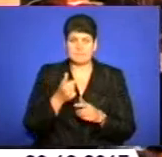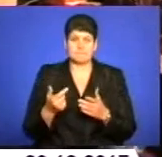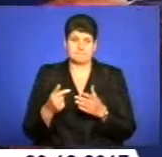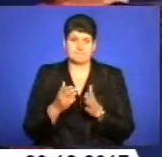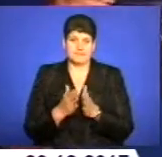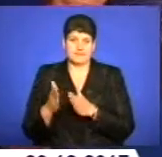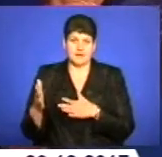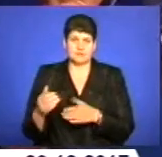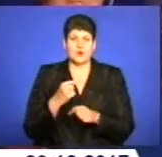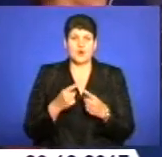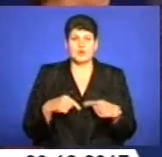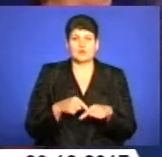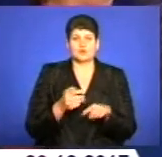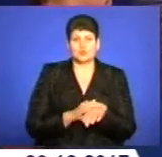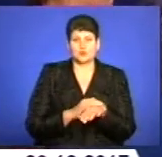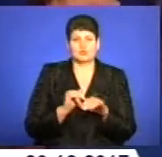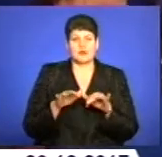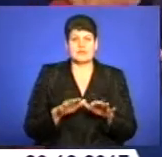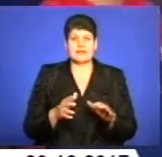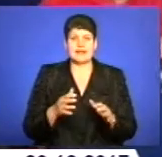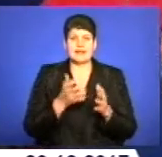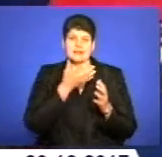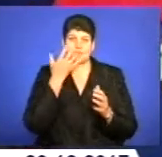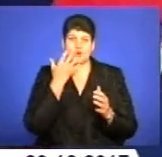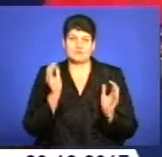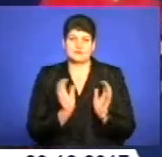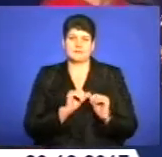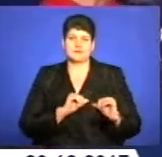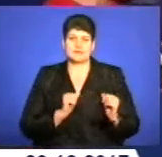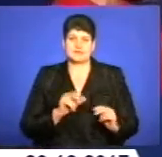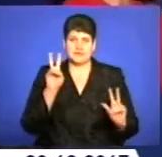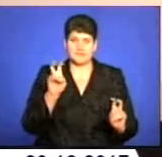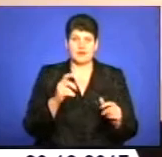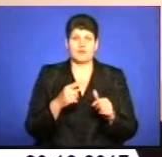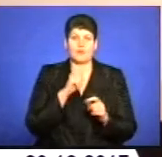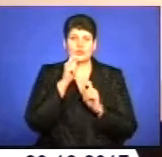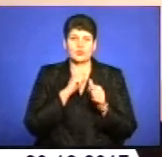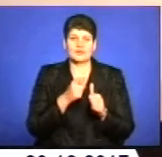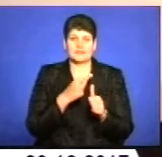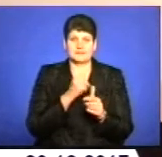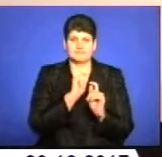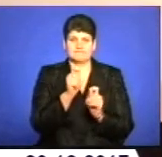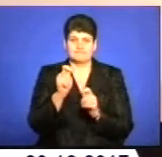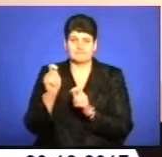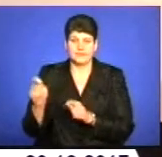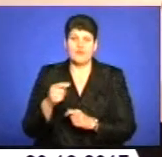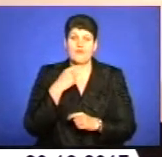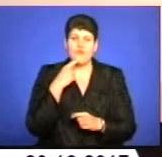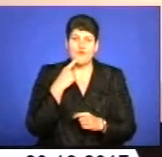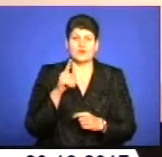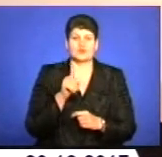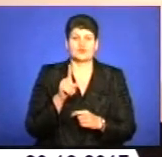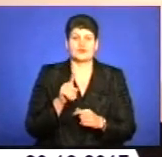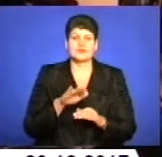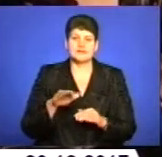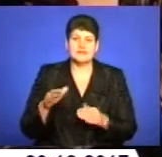організовує таку доброчену акцію «Теплом зігріємо серця». Усі подарунки і мені. Координатор акції Мар'яна Марець каже, що діти з